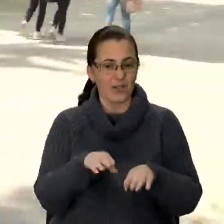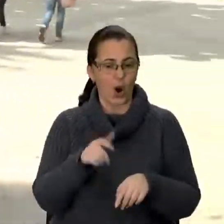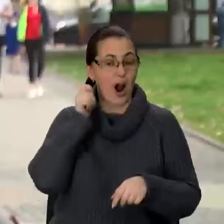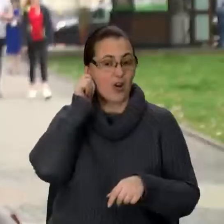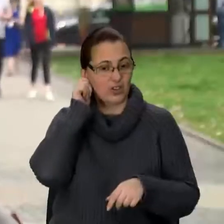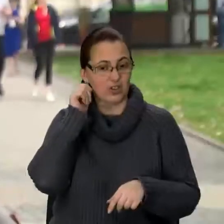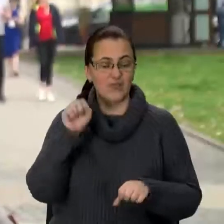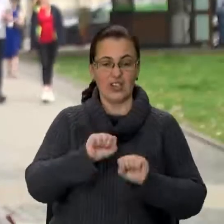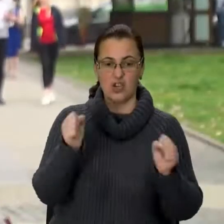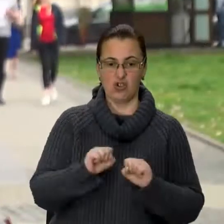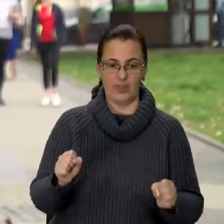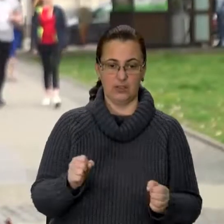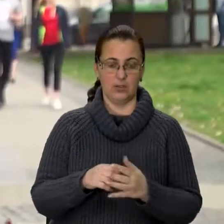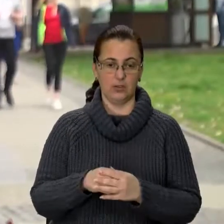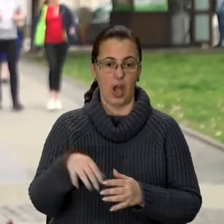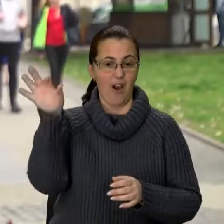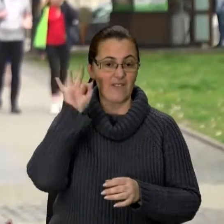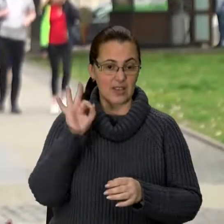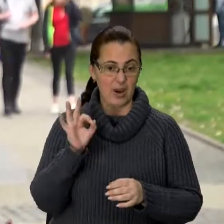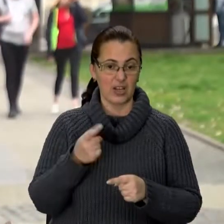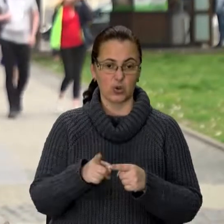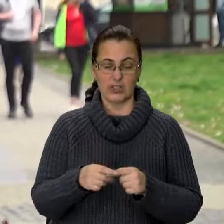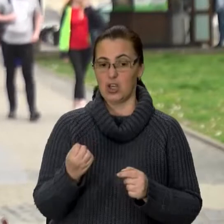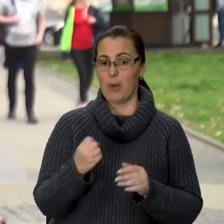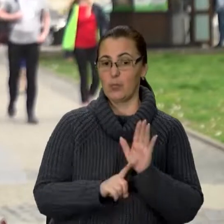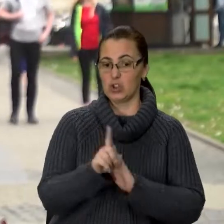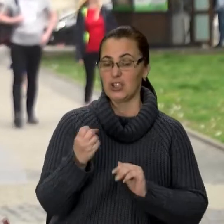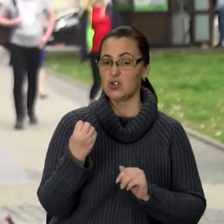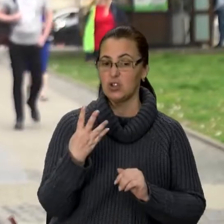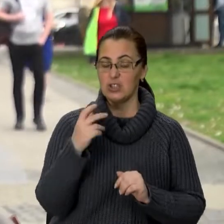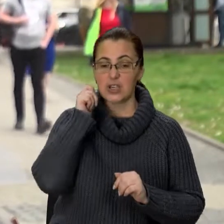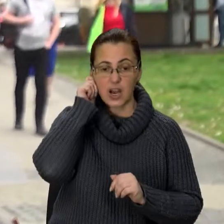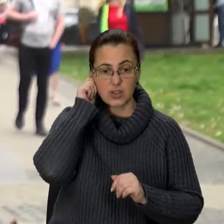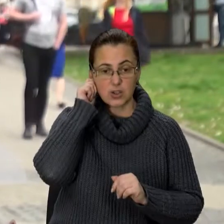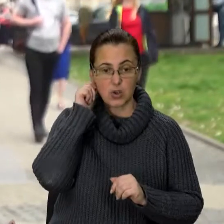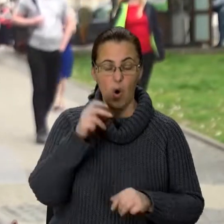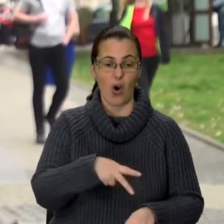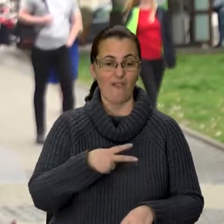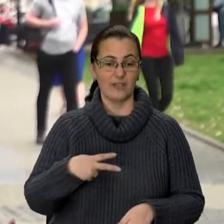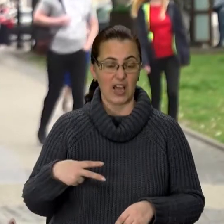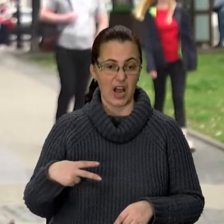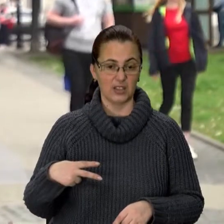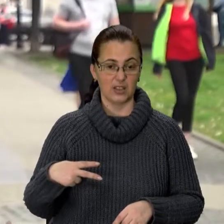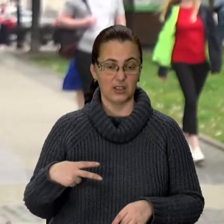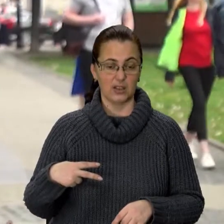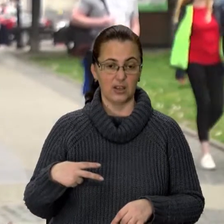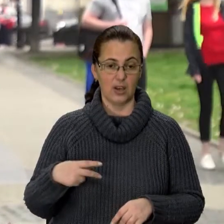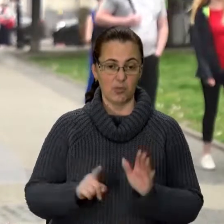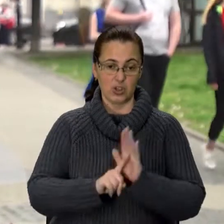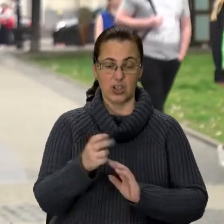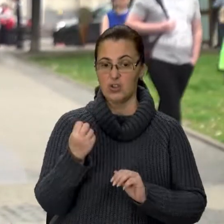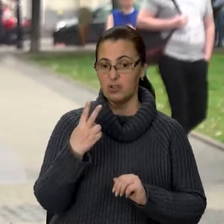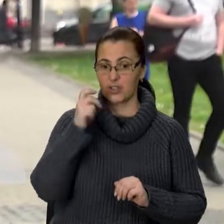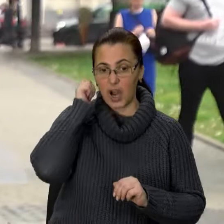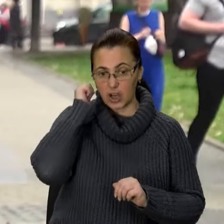швидкості. Зокрема, в Німеччині це з 14 років, в Данії з 12